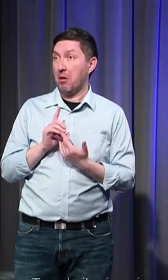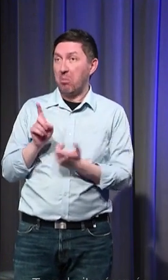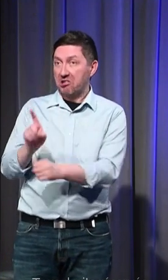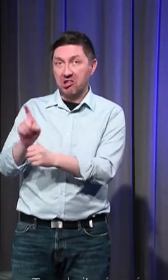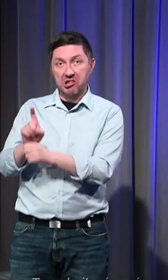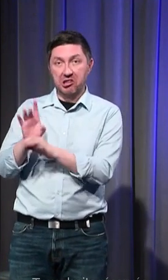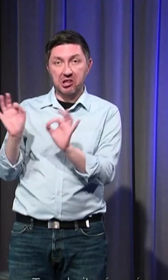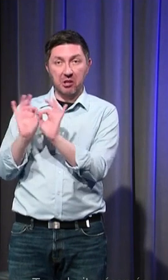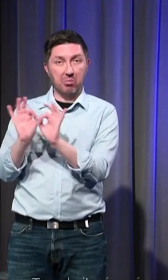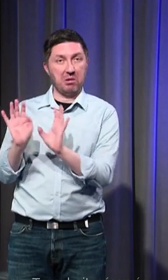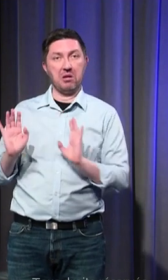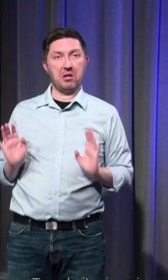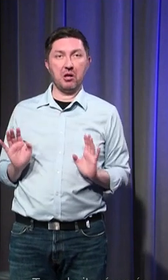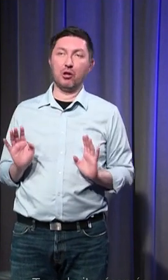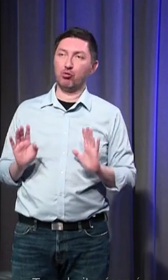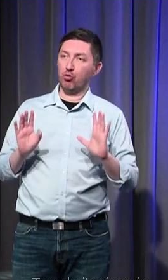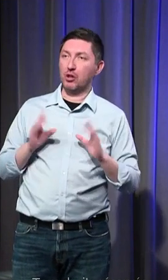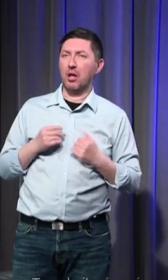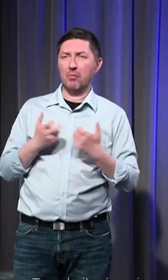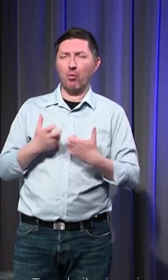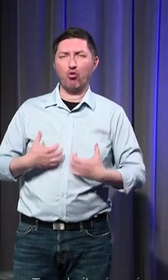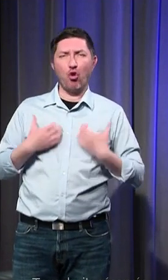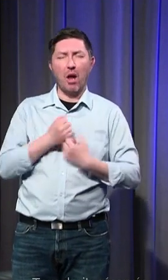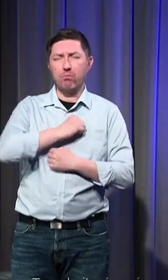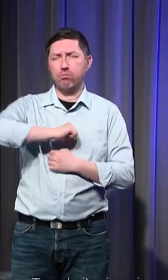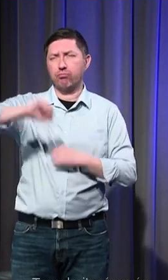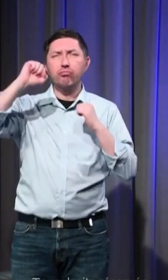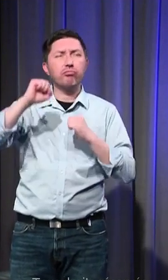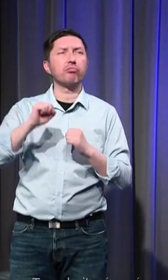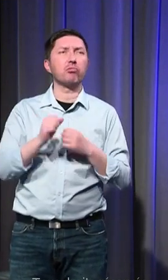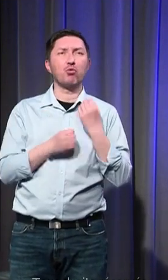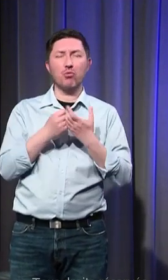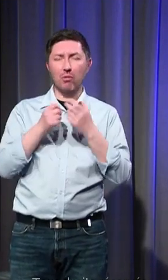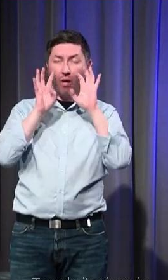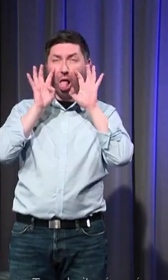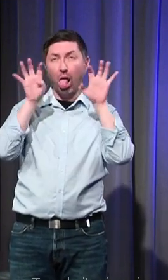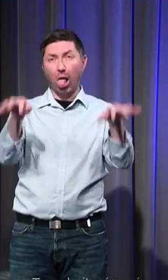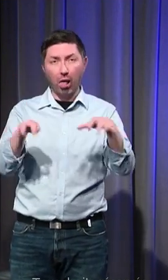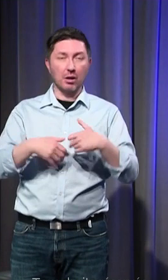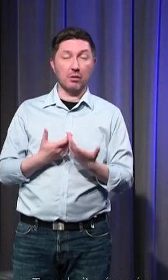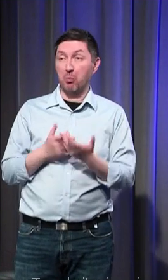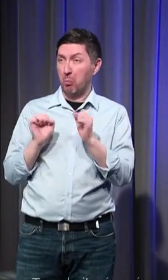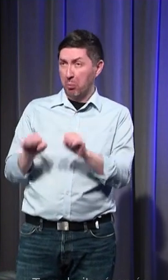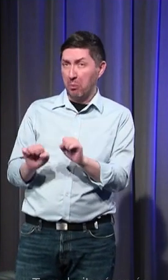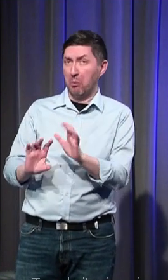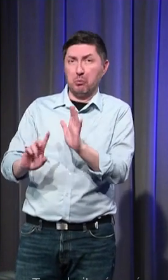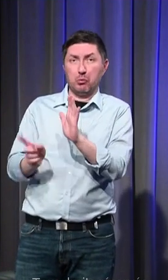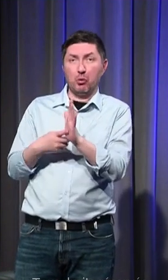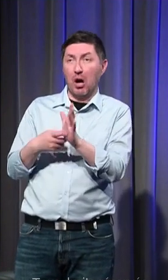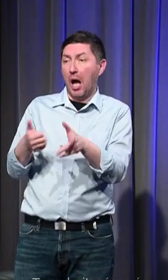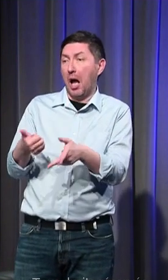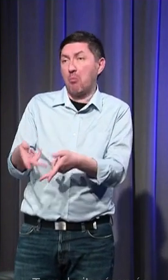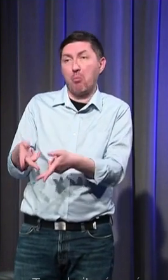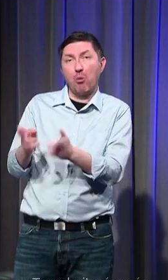critiquées c'est-à que des explosions de colère des explosions de larmes peuvent avoir complètement leur place à un moment